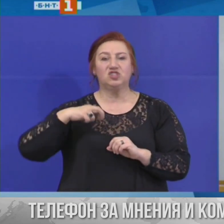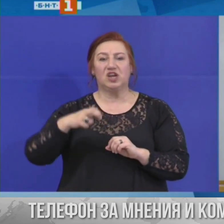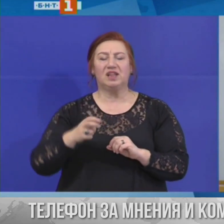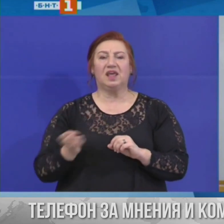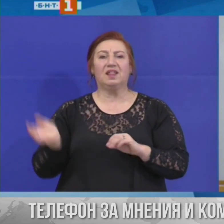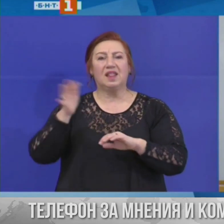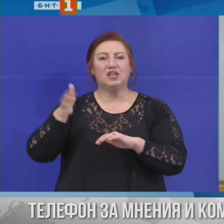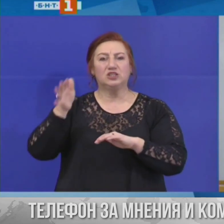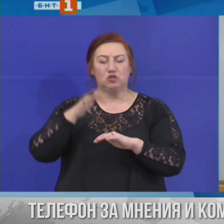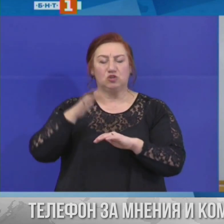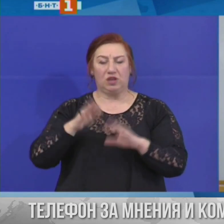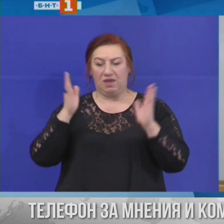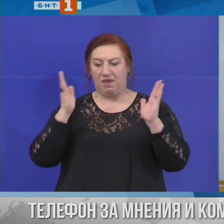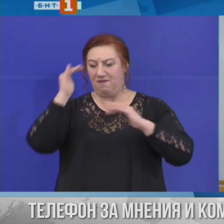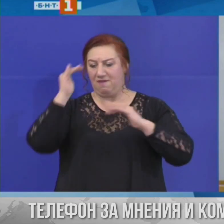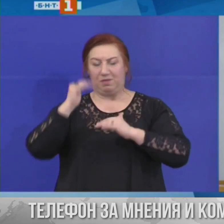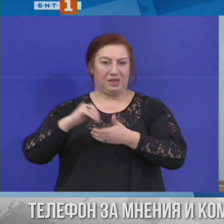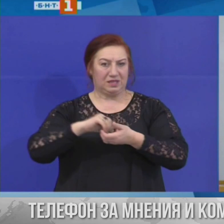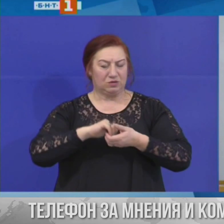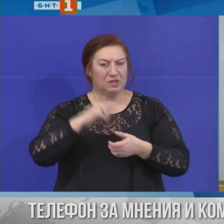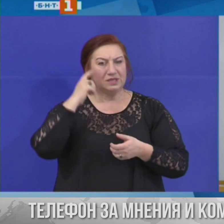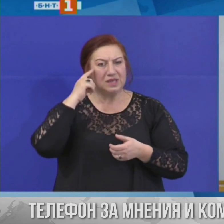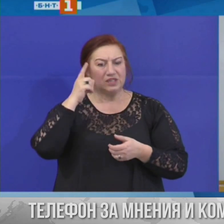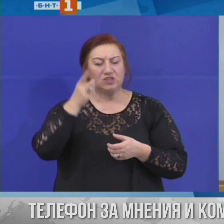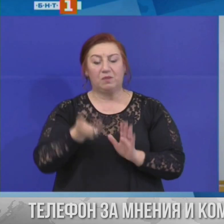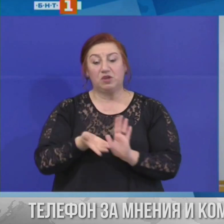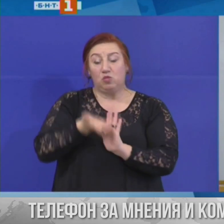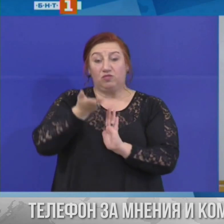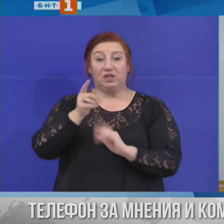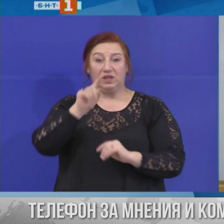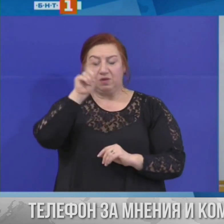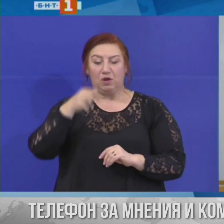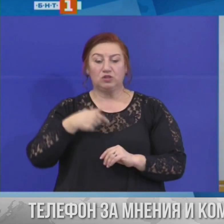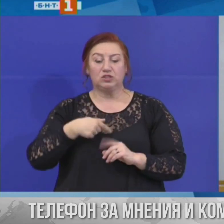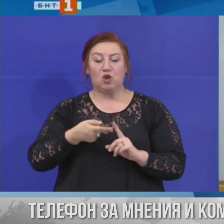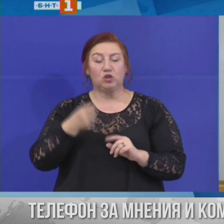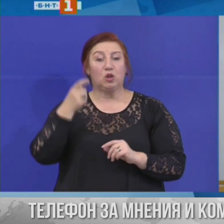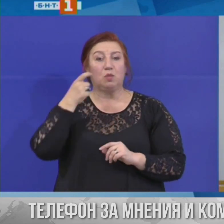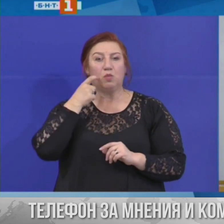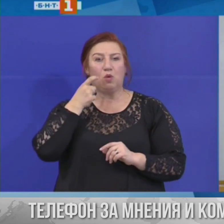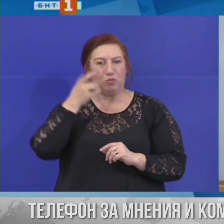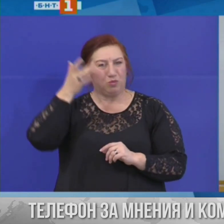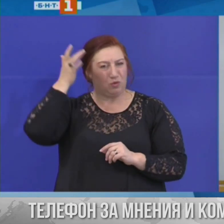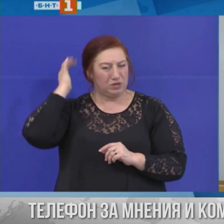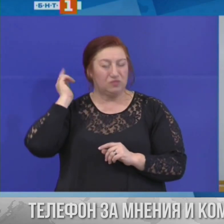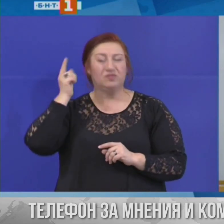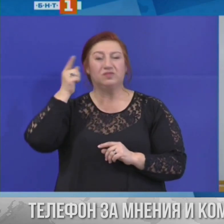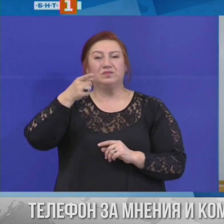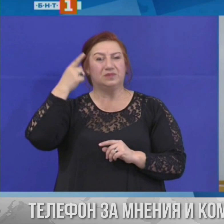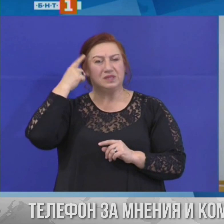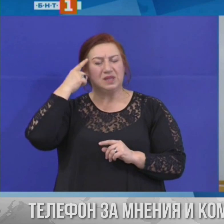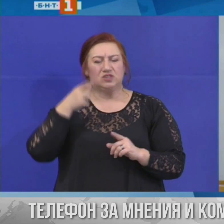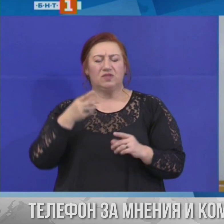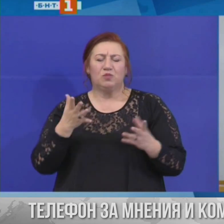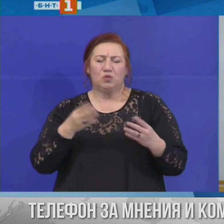Знаете, че тази тема беше повдигната от премиера в разговор с председателя на Европейската комисия. Това е особено